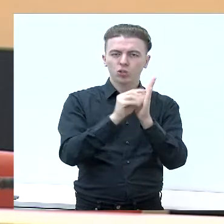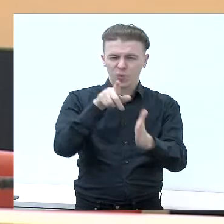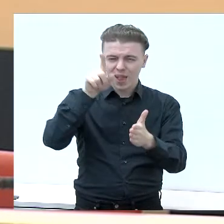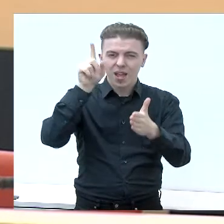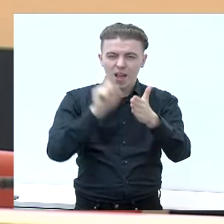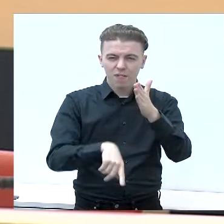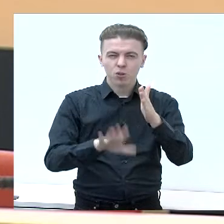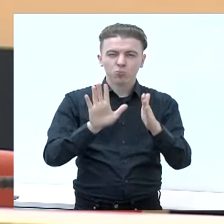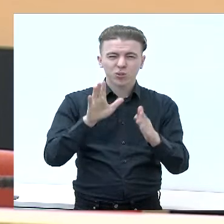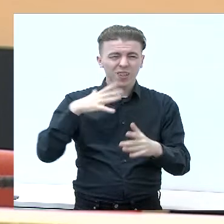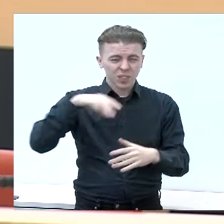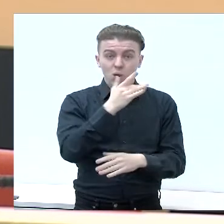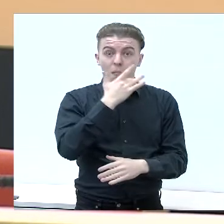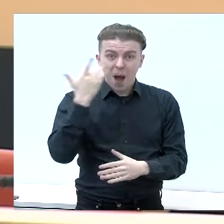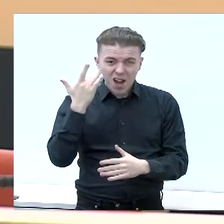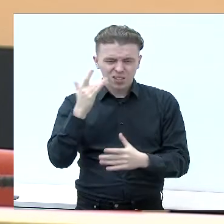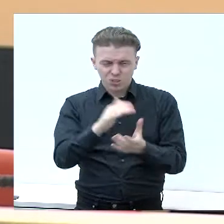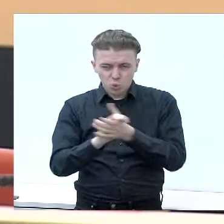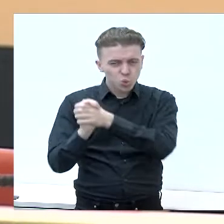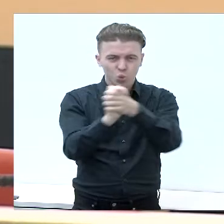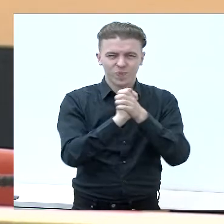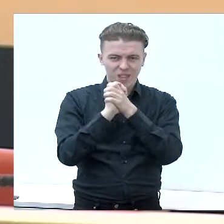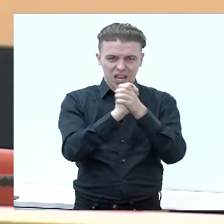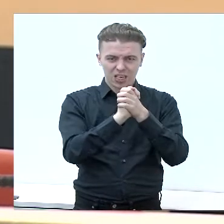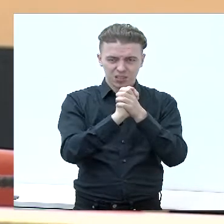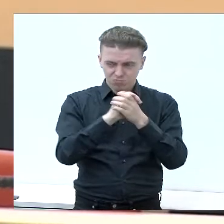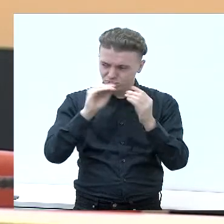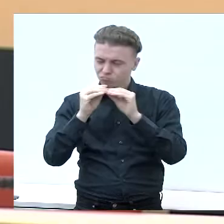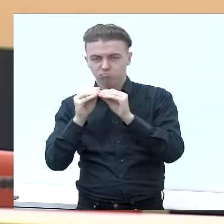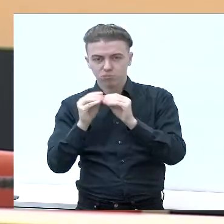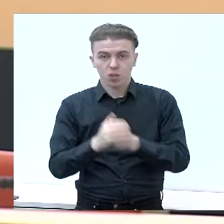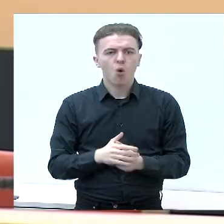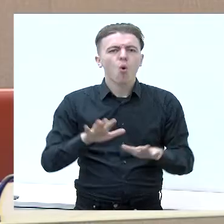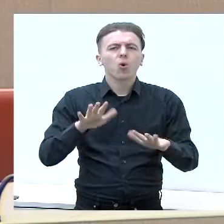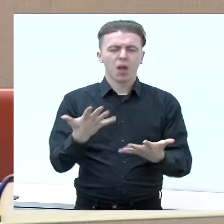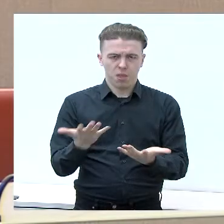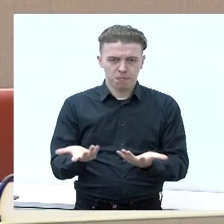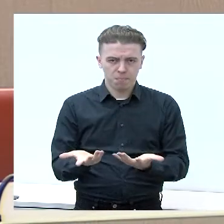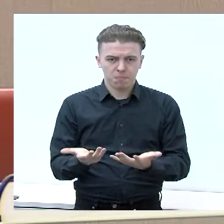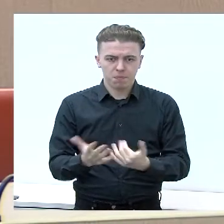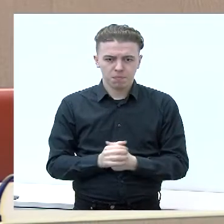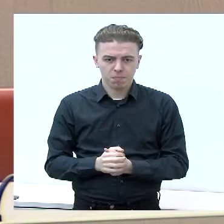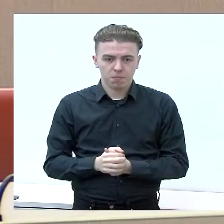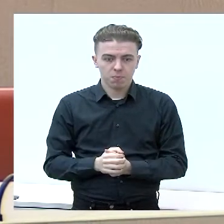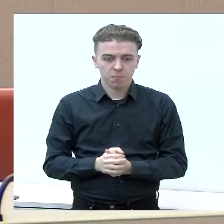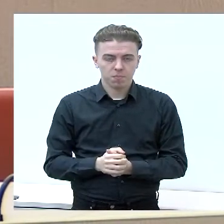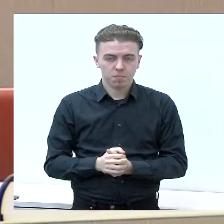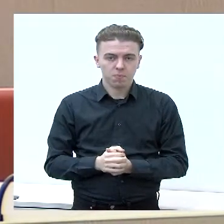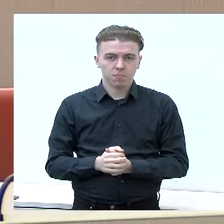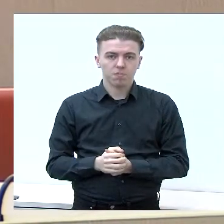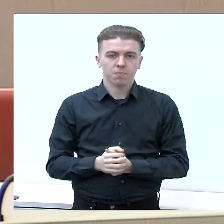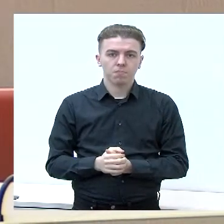suvienyti visas partijas kalvarijoje. Kaip jūs tai padarysite? Nu, iš tikrųjų,